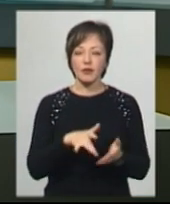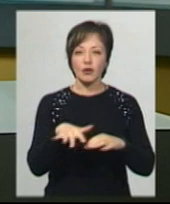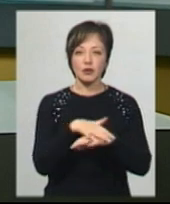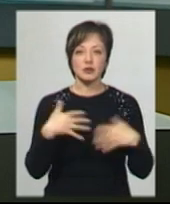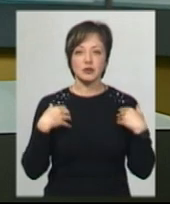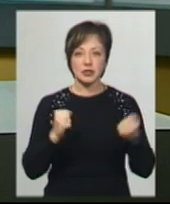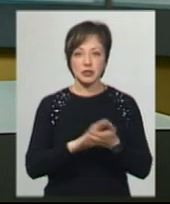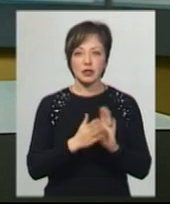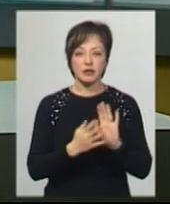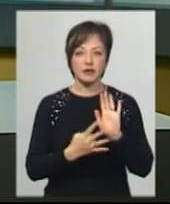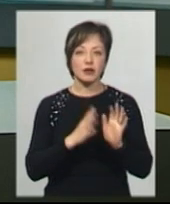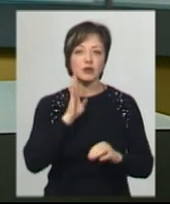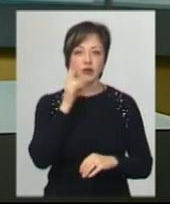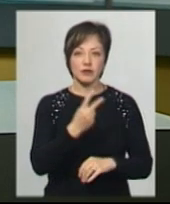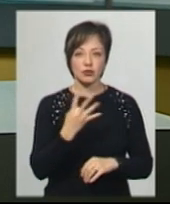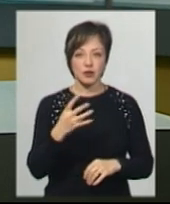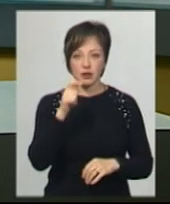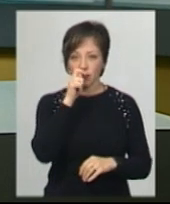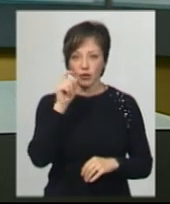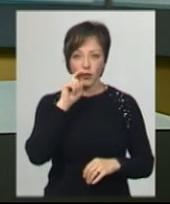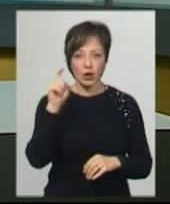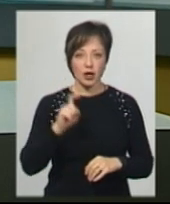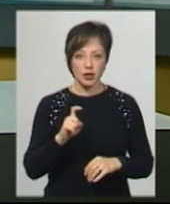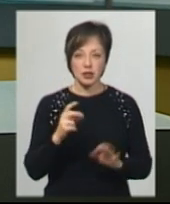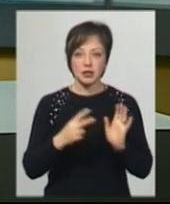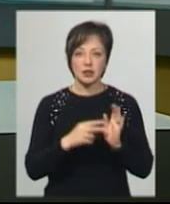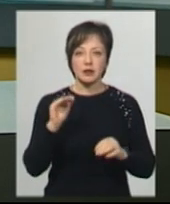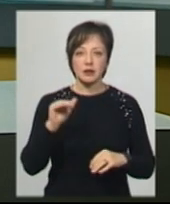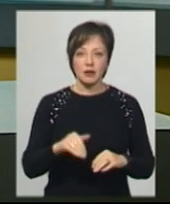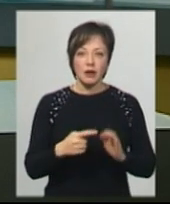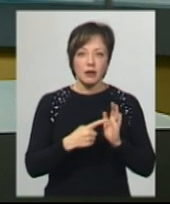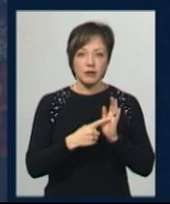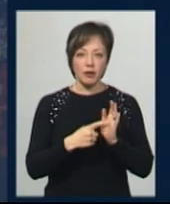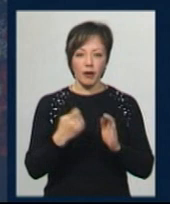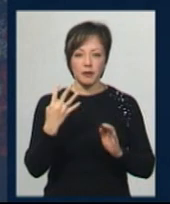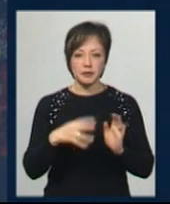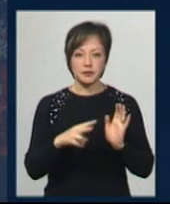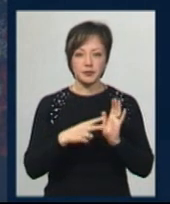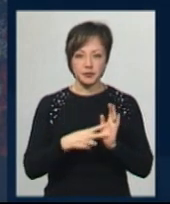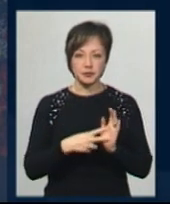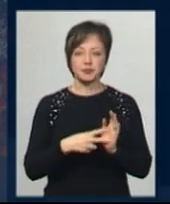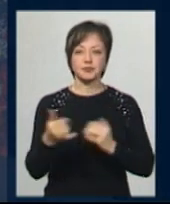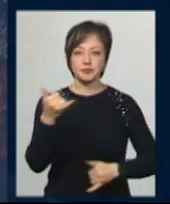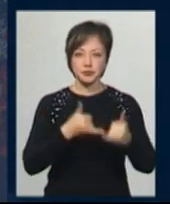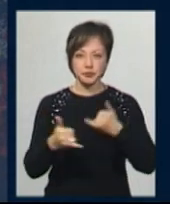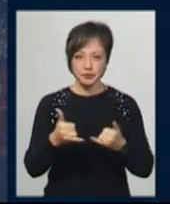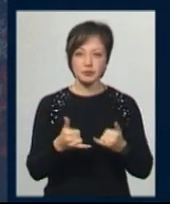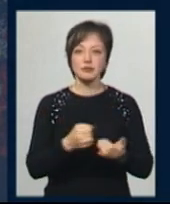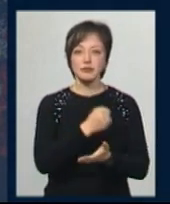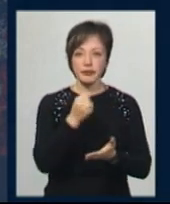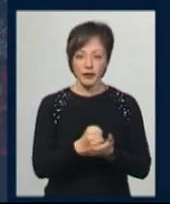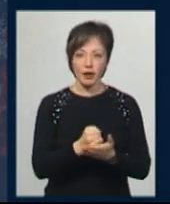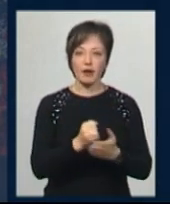станом на 9 ранку 24 квітня в Україні 7 647 лабораторно підтверджених випадків ковід-19.